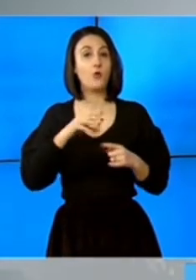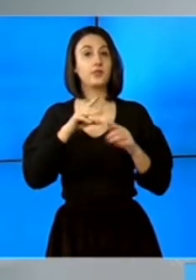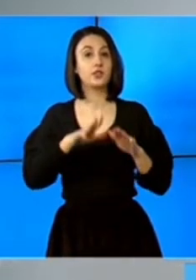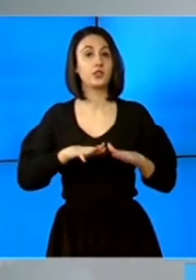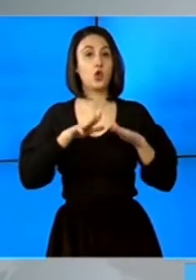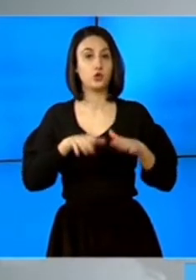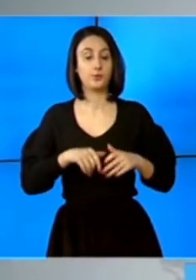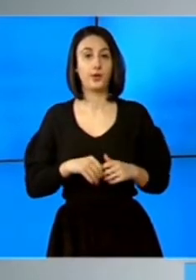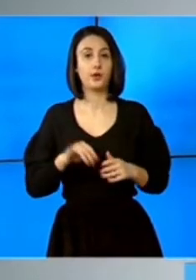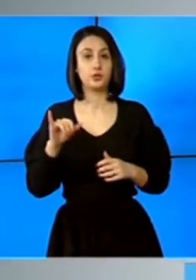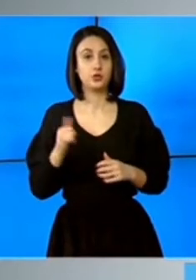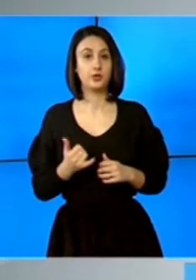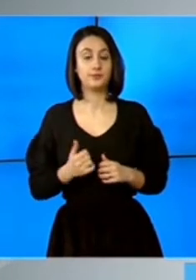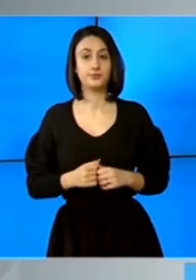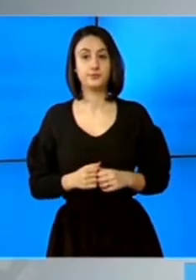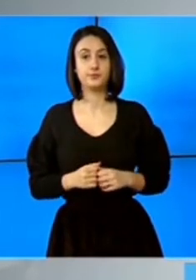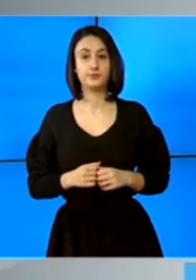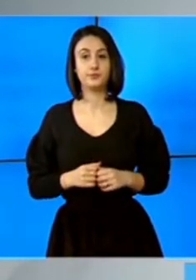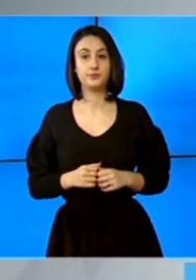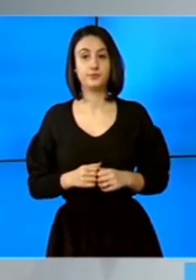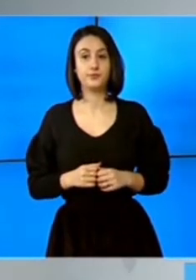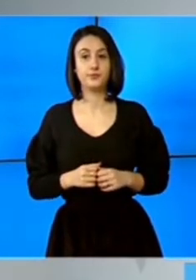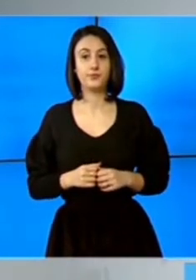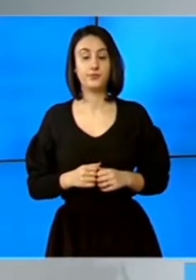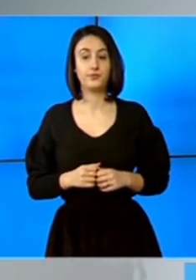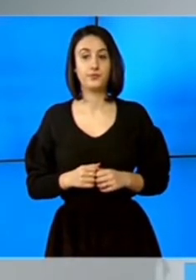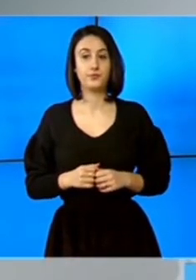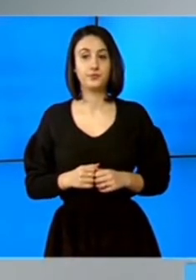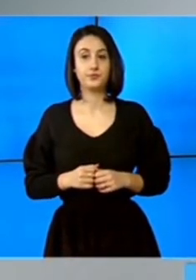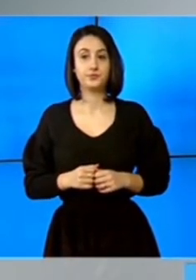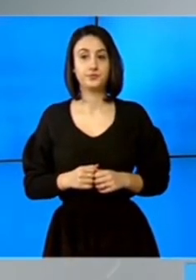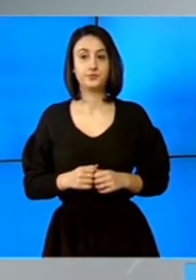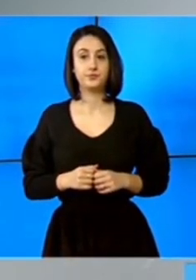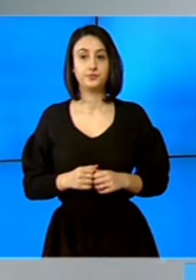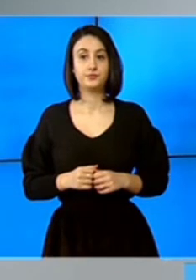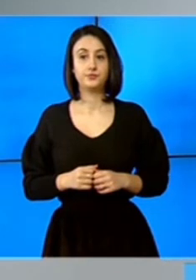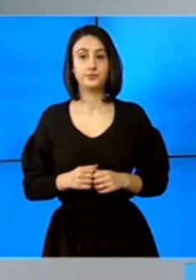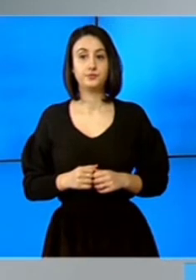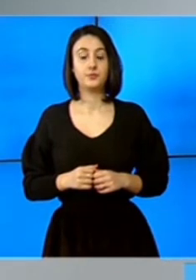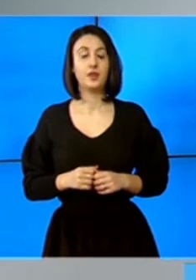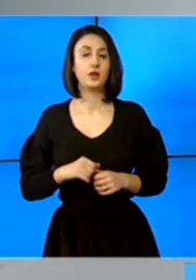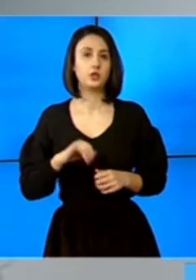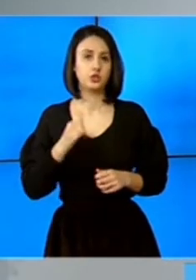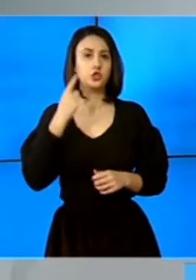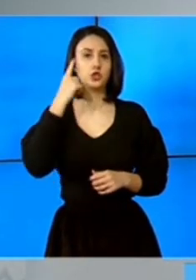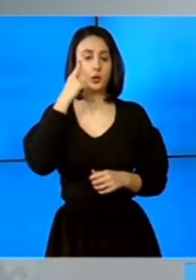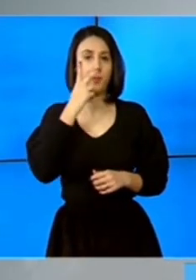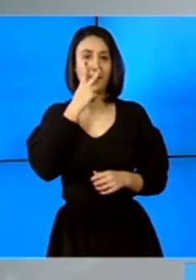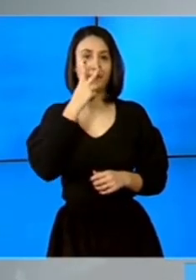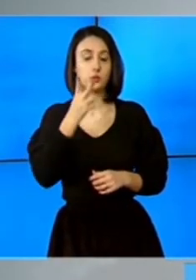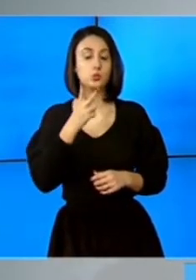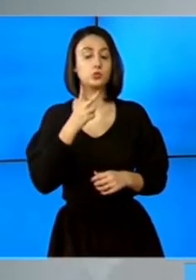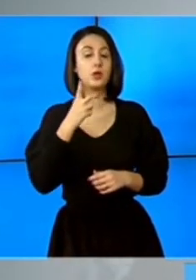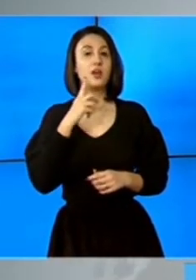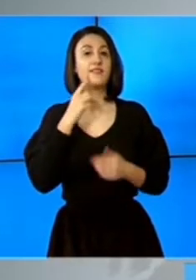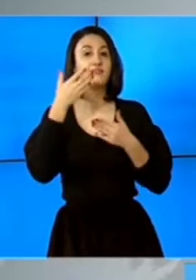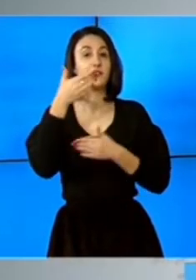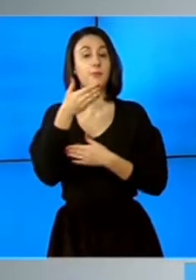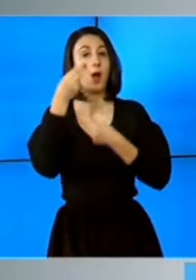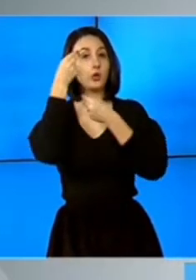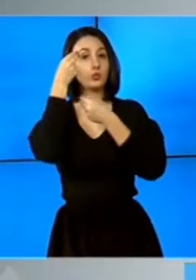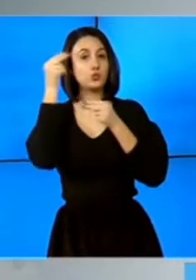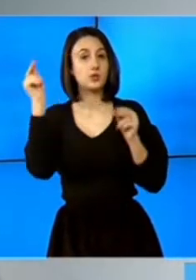și asta în contextul în care am văzut că inițial cei de la Pfizer anunțaseră că